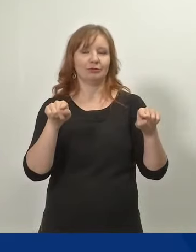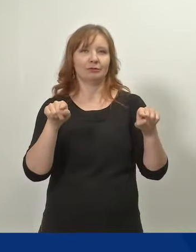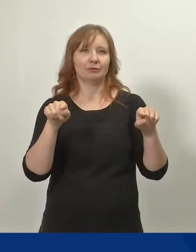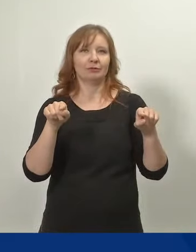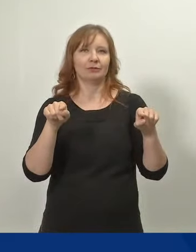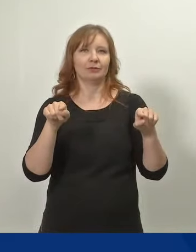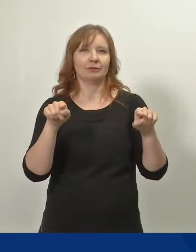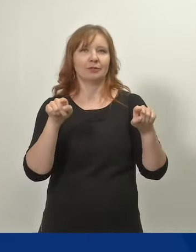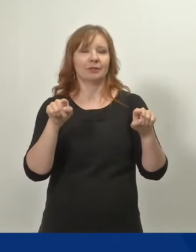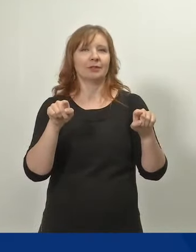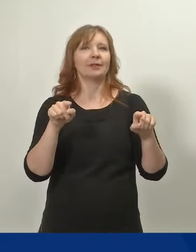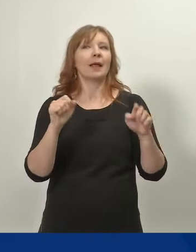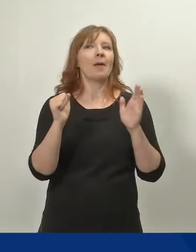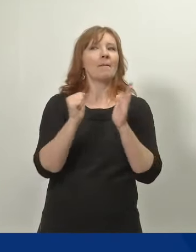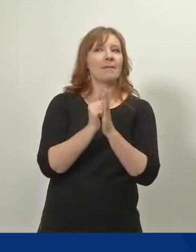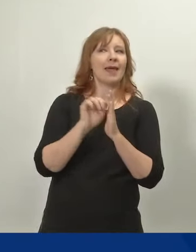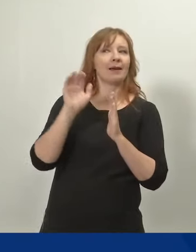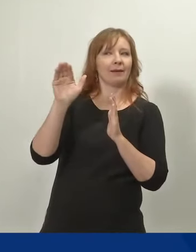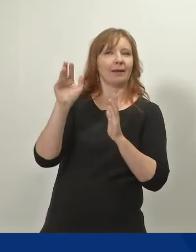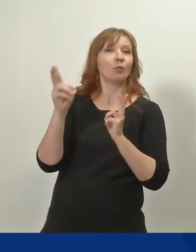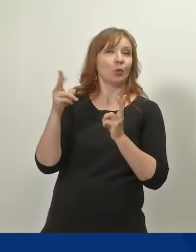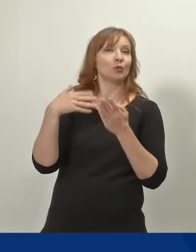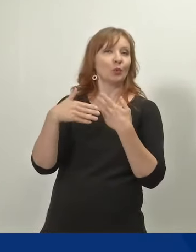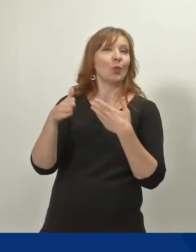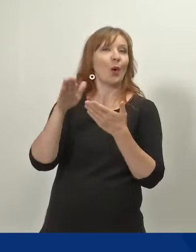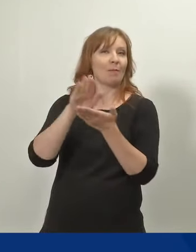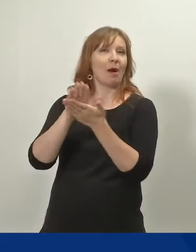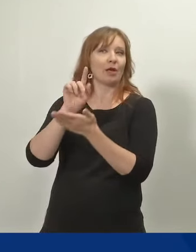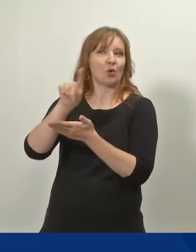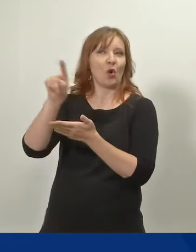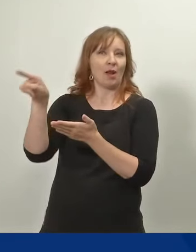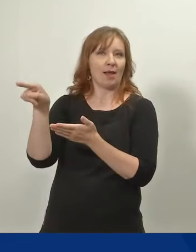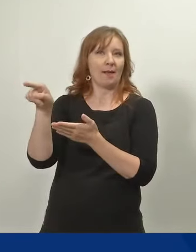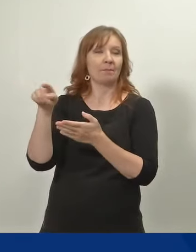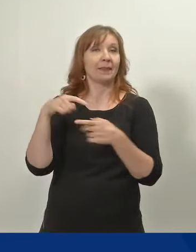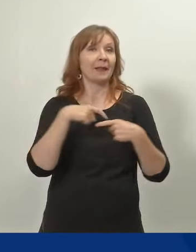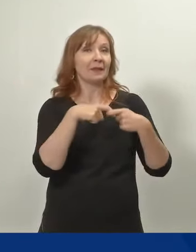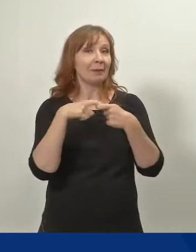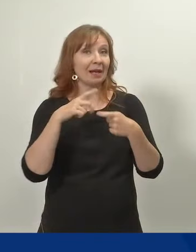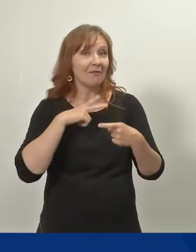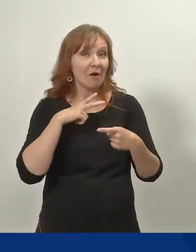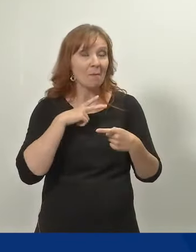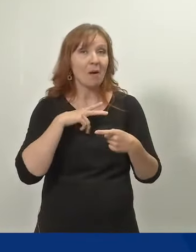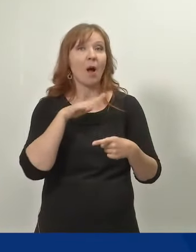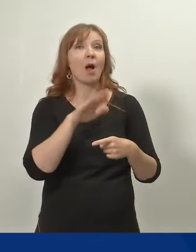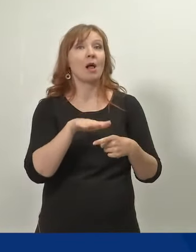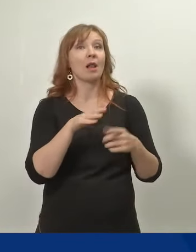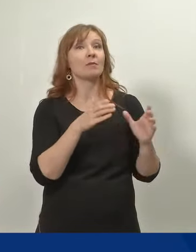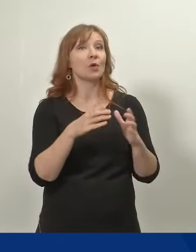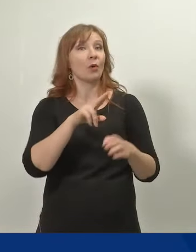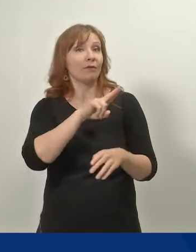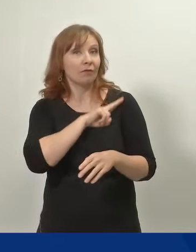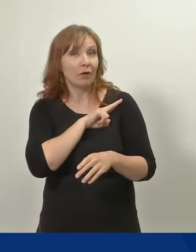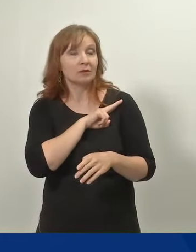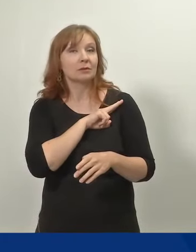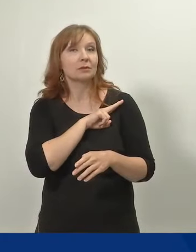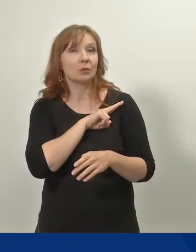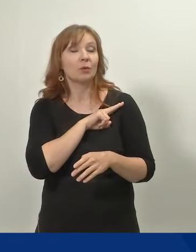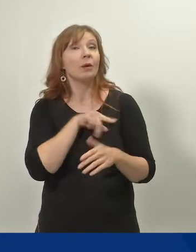myös signaali työpaikoille siitä, että perhevapaat ja lapsen hoivavastuu kuuluvat yhtäläisesti